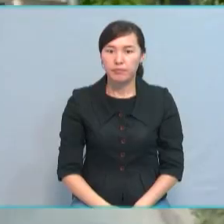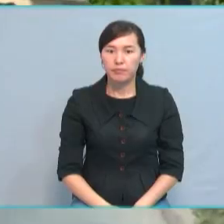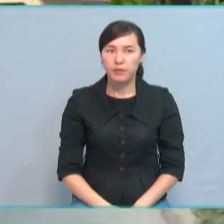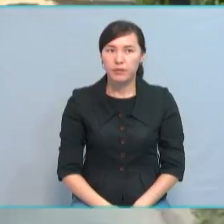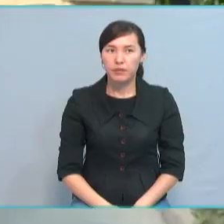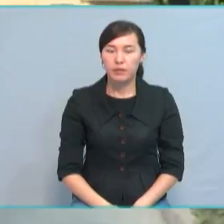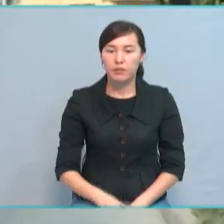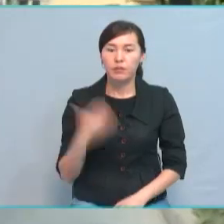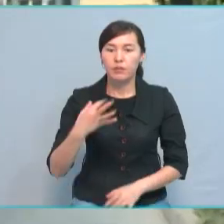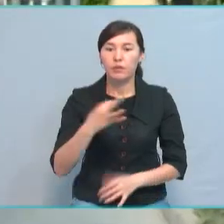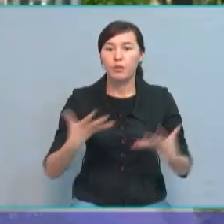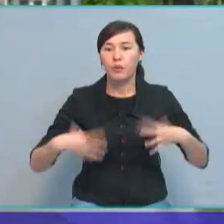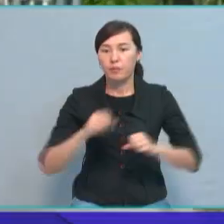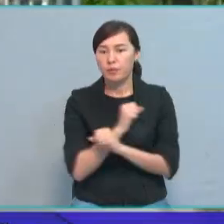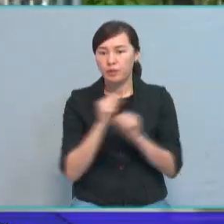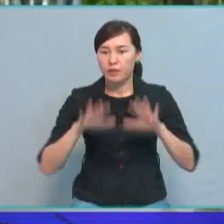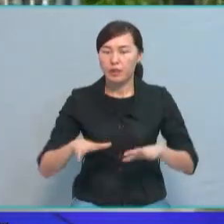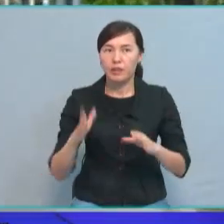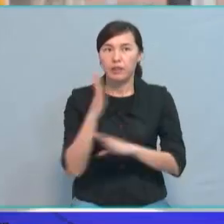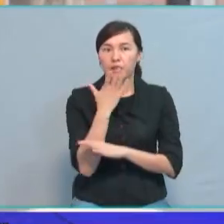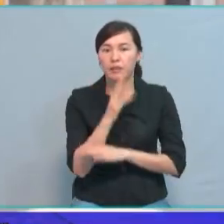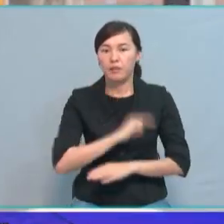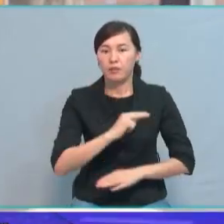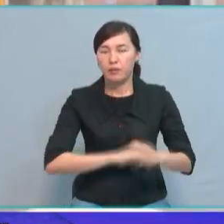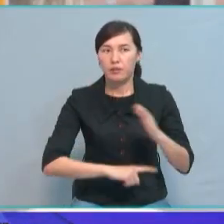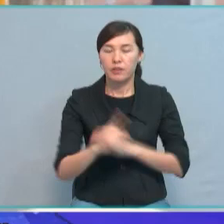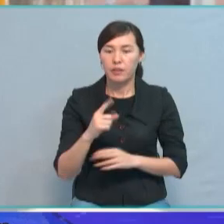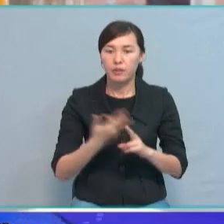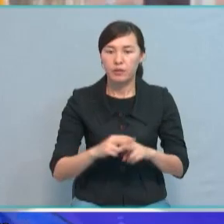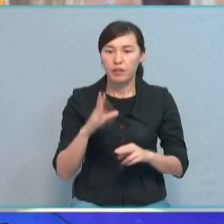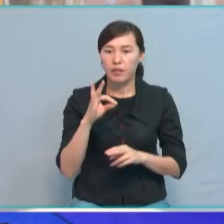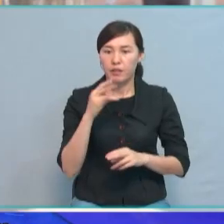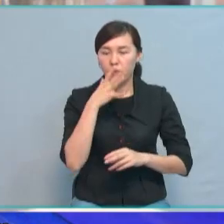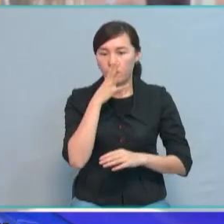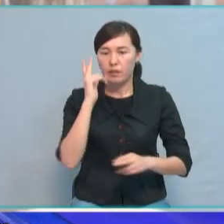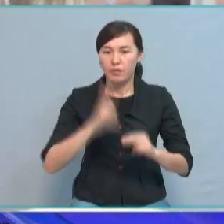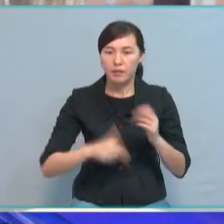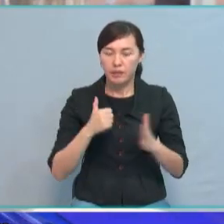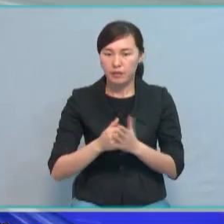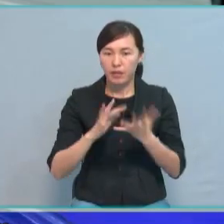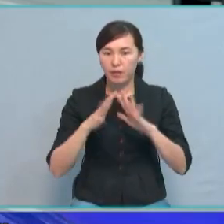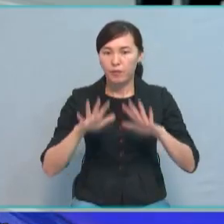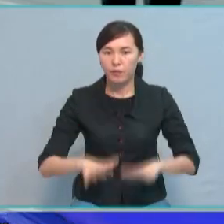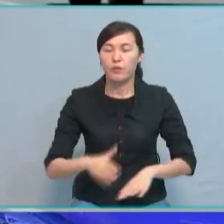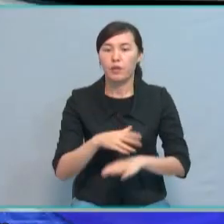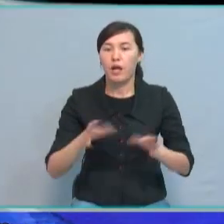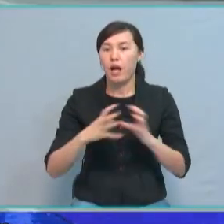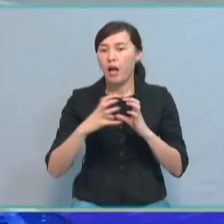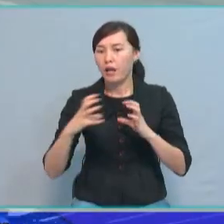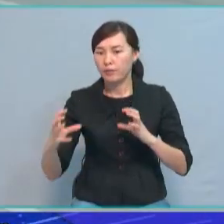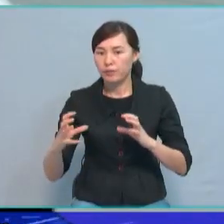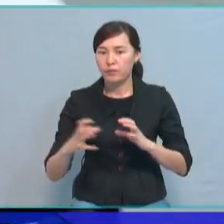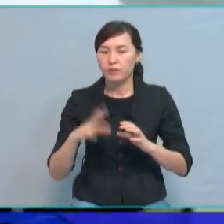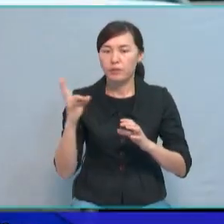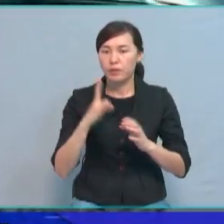Түркістан облысында қоғамдық және демалысы орындар сая бақтар жұмысын бастай дегенмен, карантин режим аяқталғанша елдімекен ішінде қоғамдық көліктермен